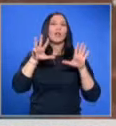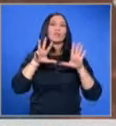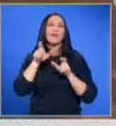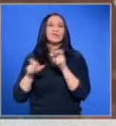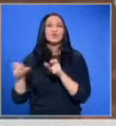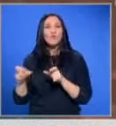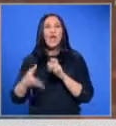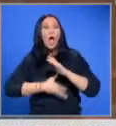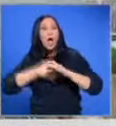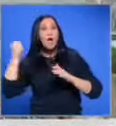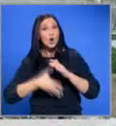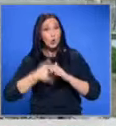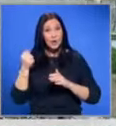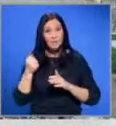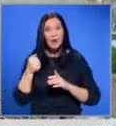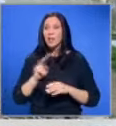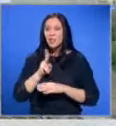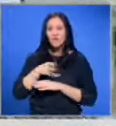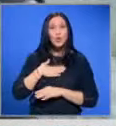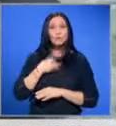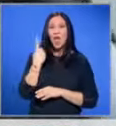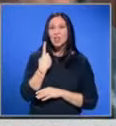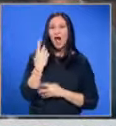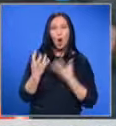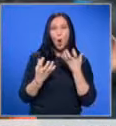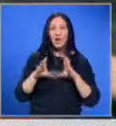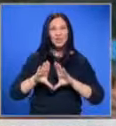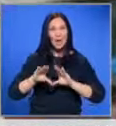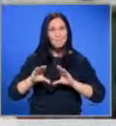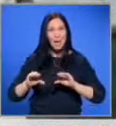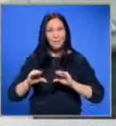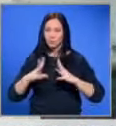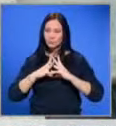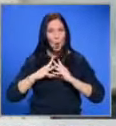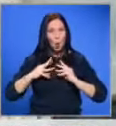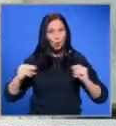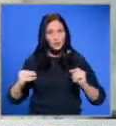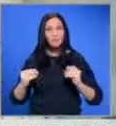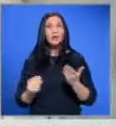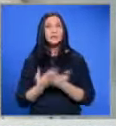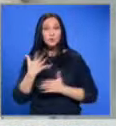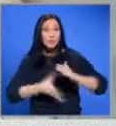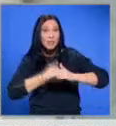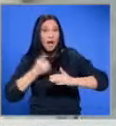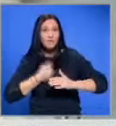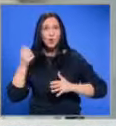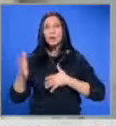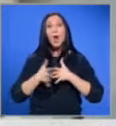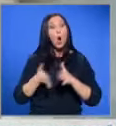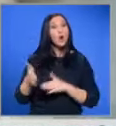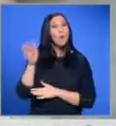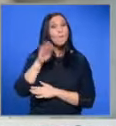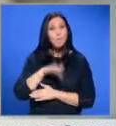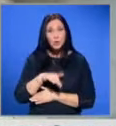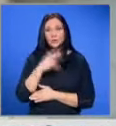извекуряхме, но тук на входа имаше една горяща мебил. Изгасихме я и започнем да извекурим хората. След